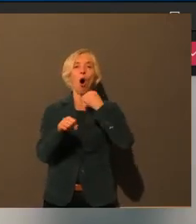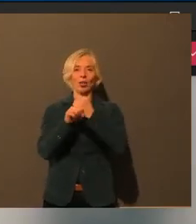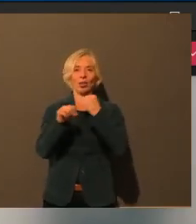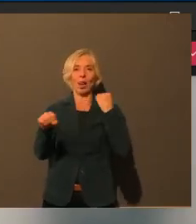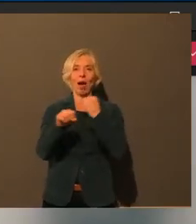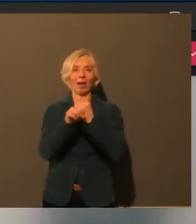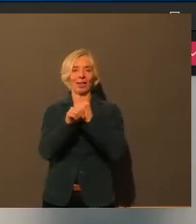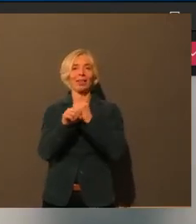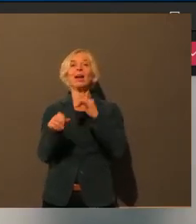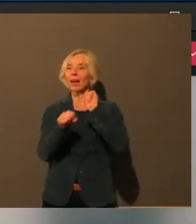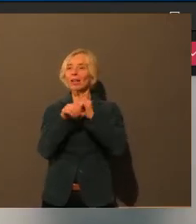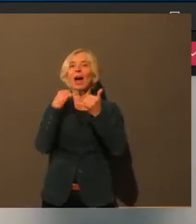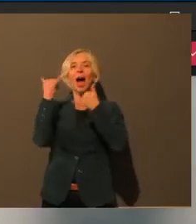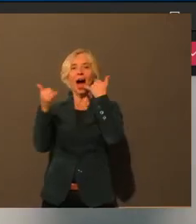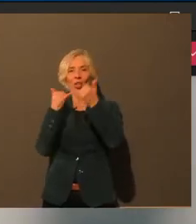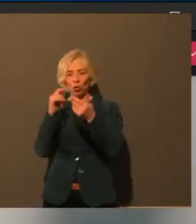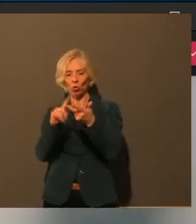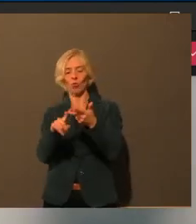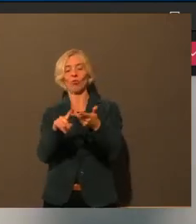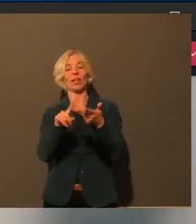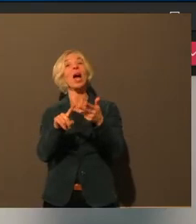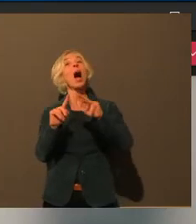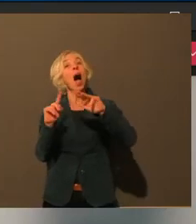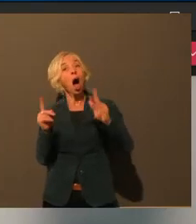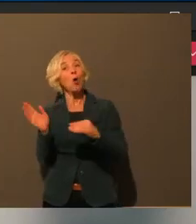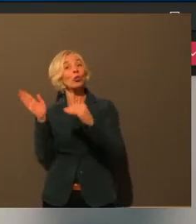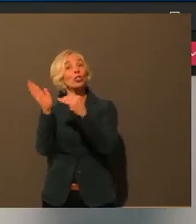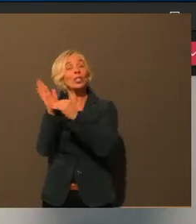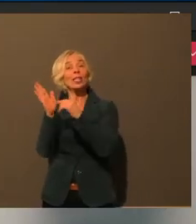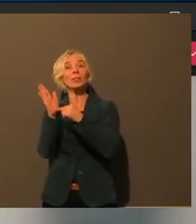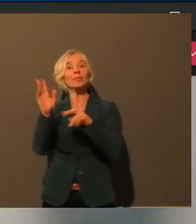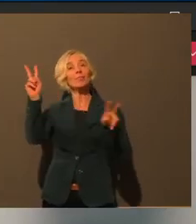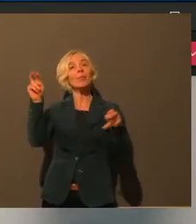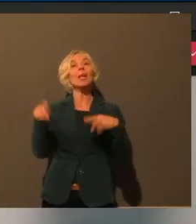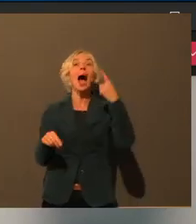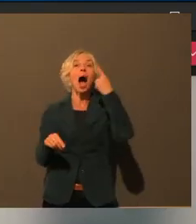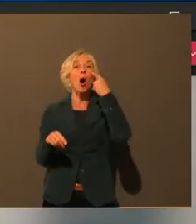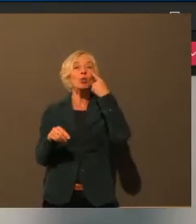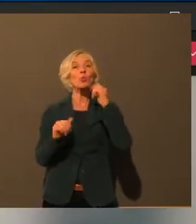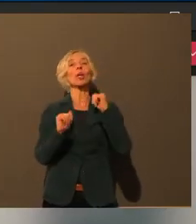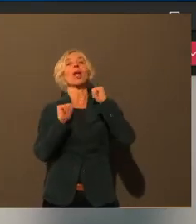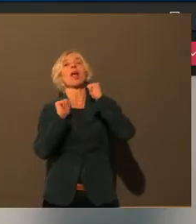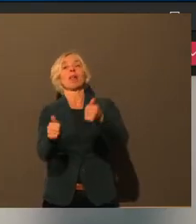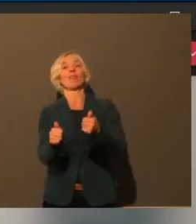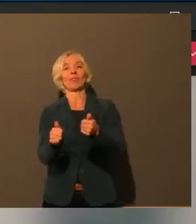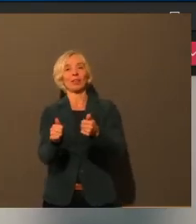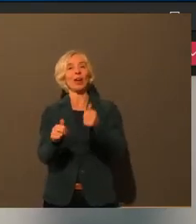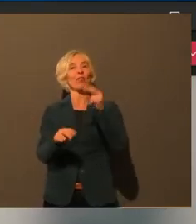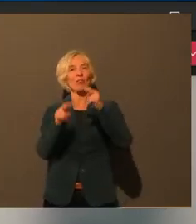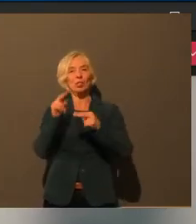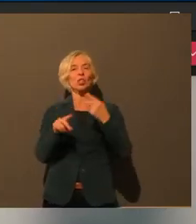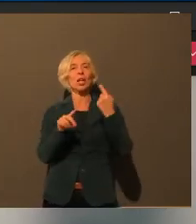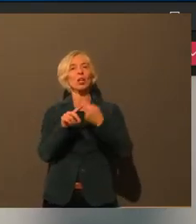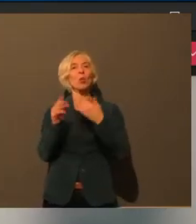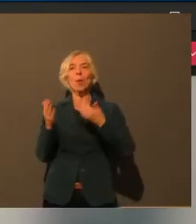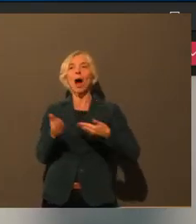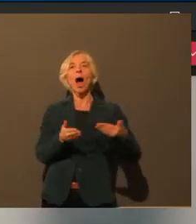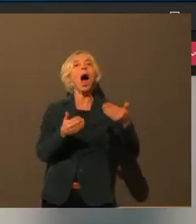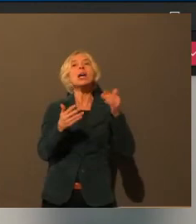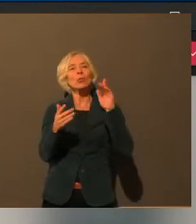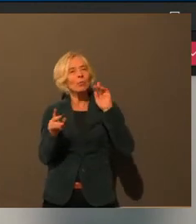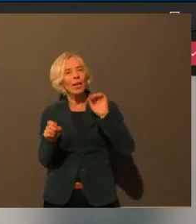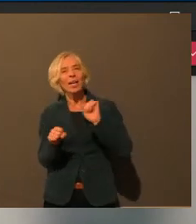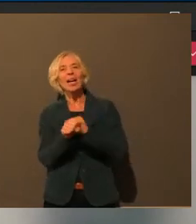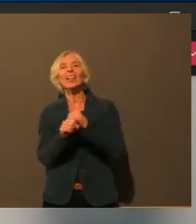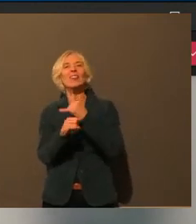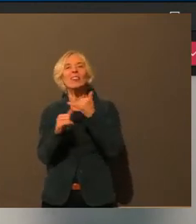hilft sich. Also für den Nachbarn zum Einkaufen gehen oder auch mal bei der Gastro um die Ecke was zum Abholen oder Mitnehmen bestellen